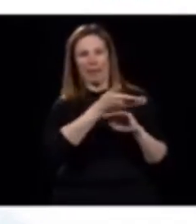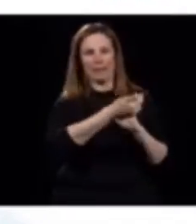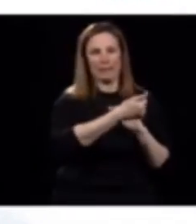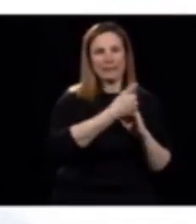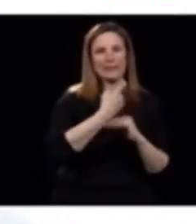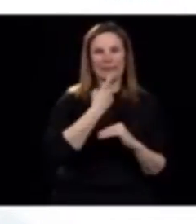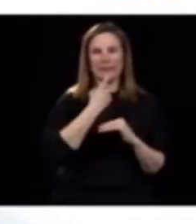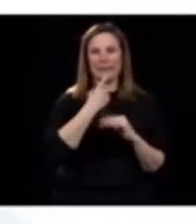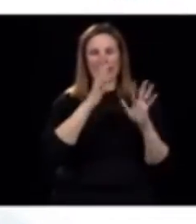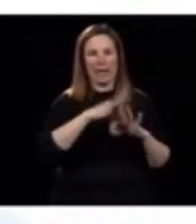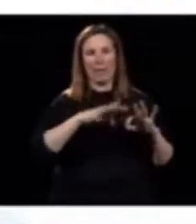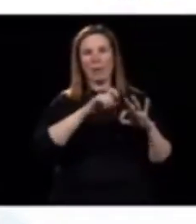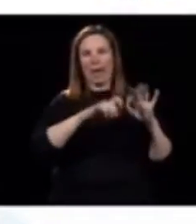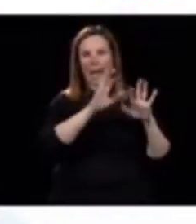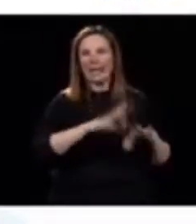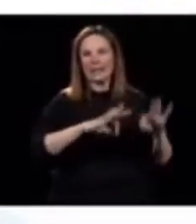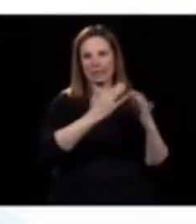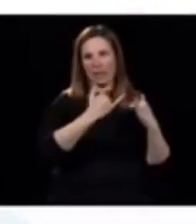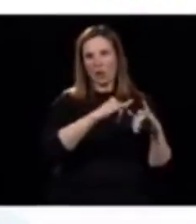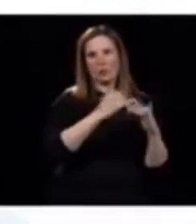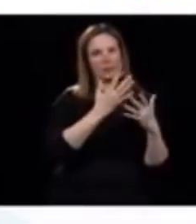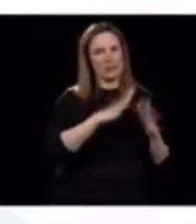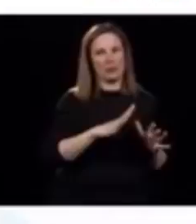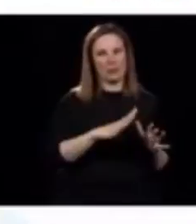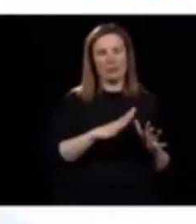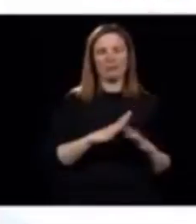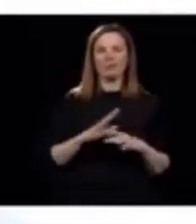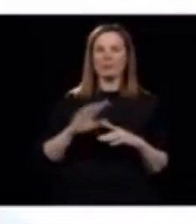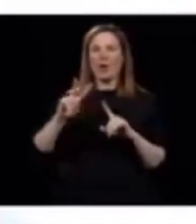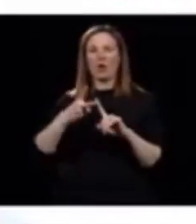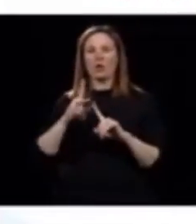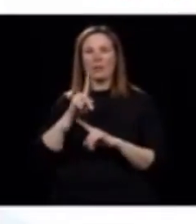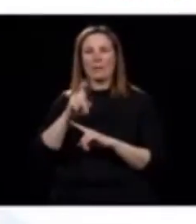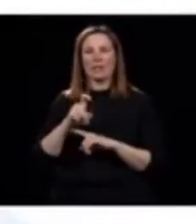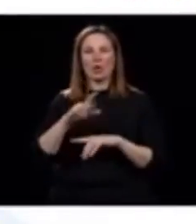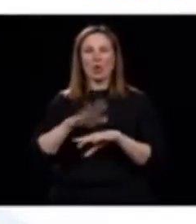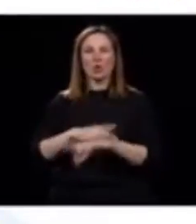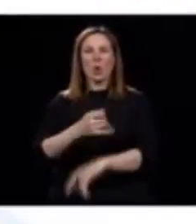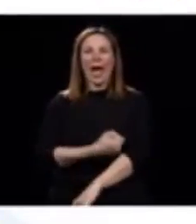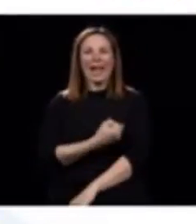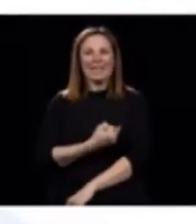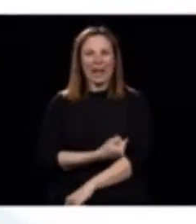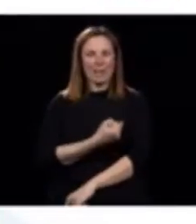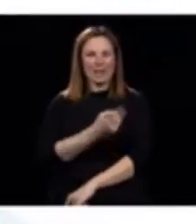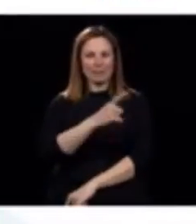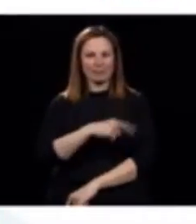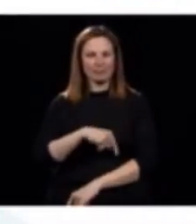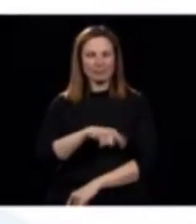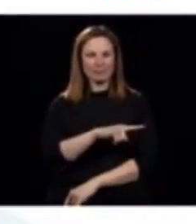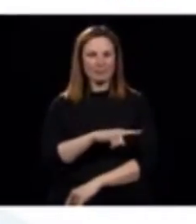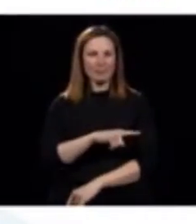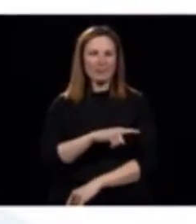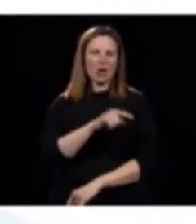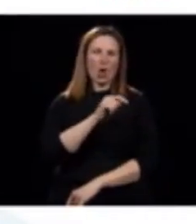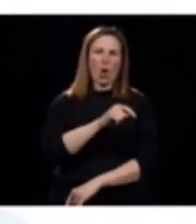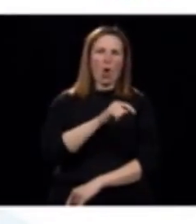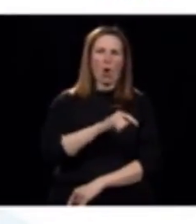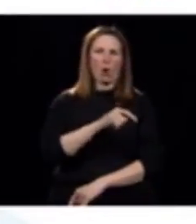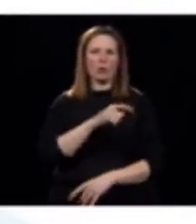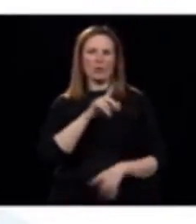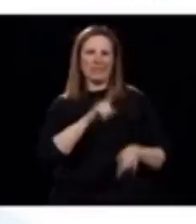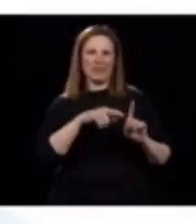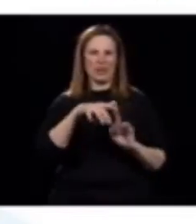absolument essentiel. Concernant le personnel infirmier qui est encore, je dirais, tendu,